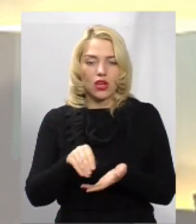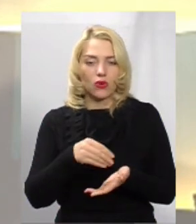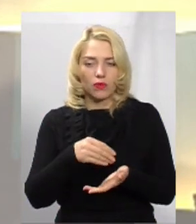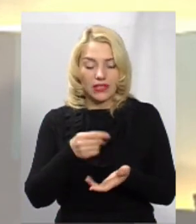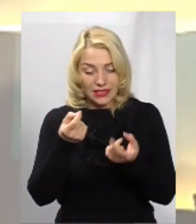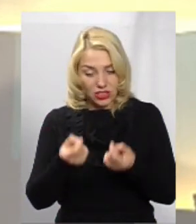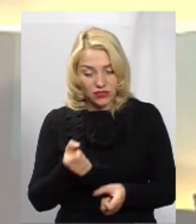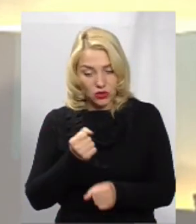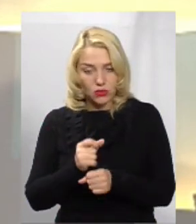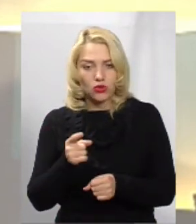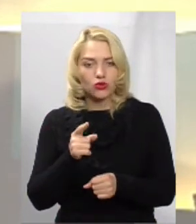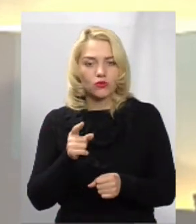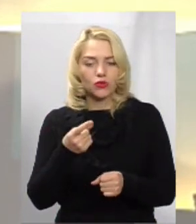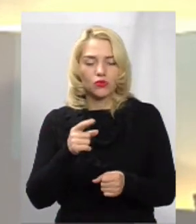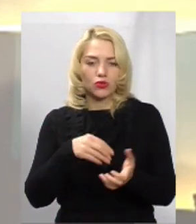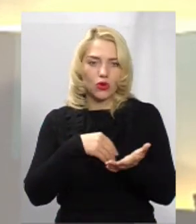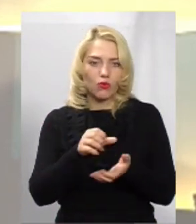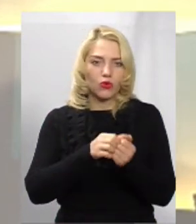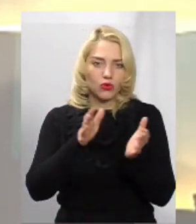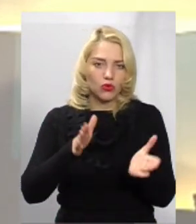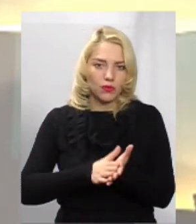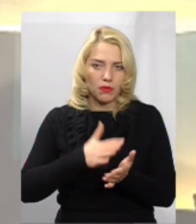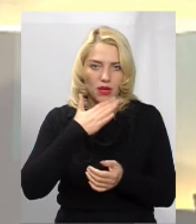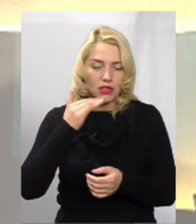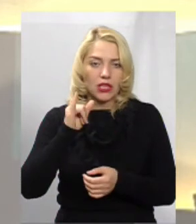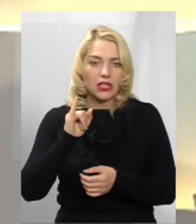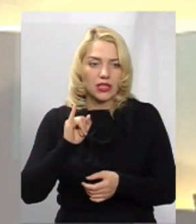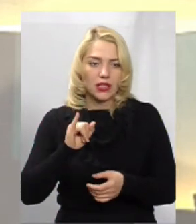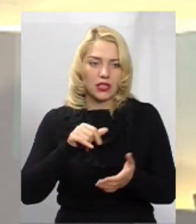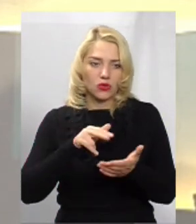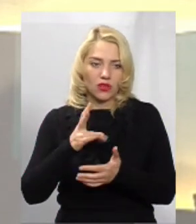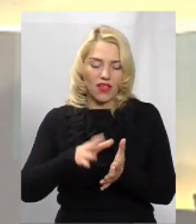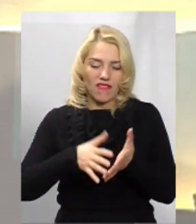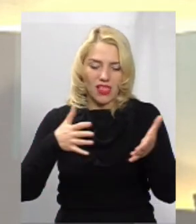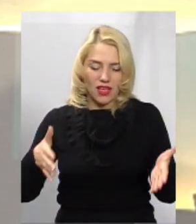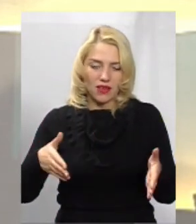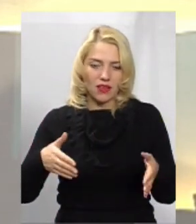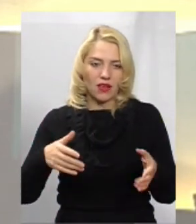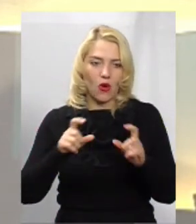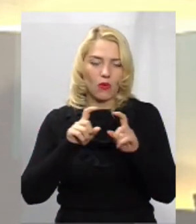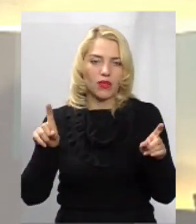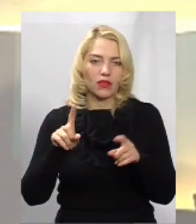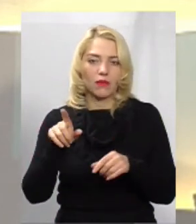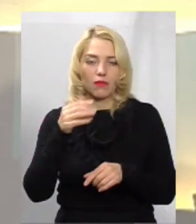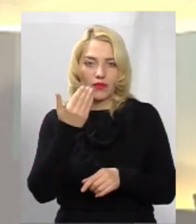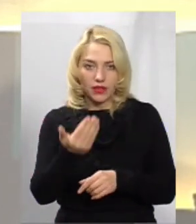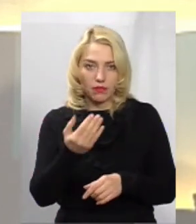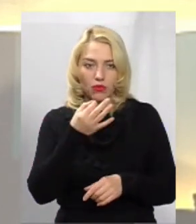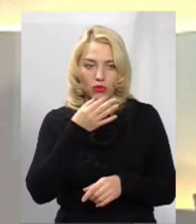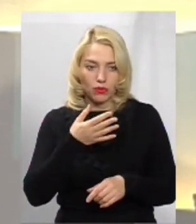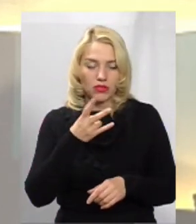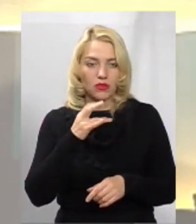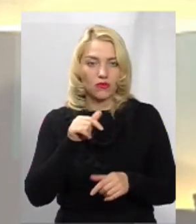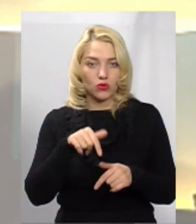матеріали. І йдуть безпосередньо на великі об'єкти, які вони їм подобаються. Цього року